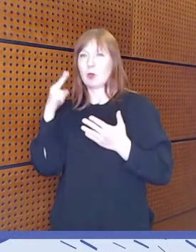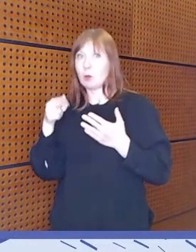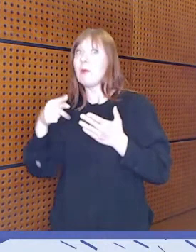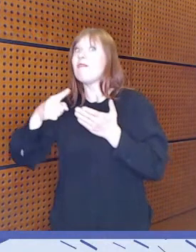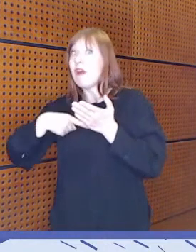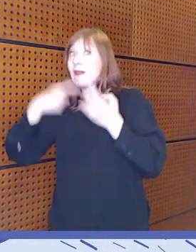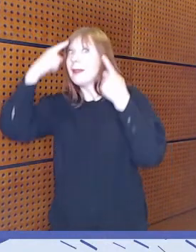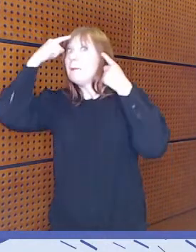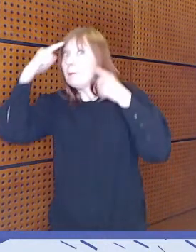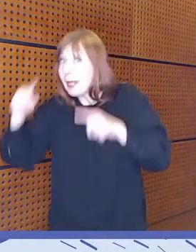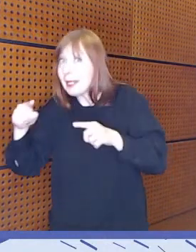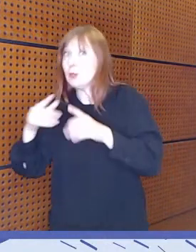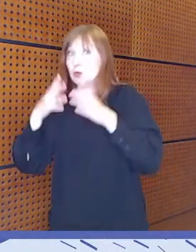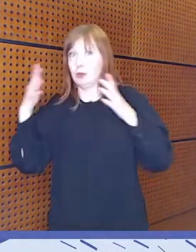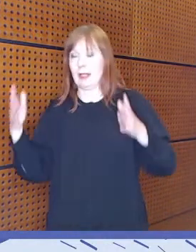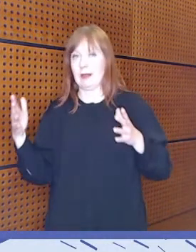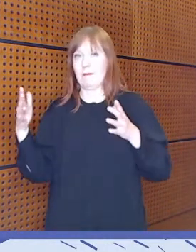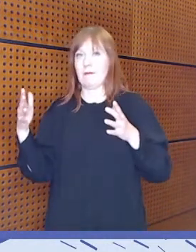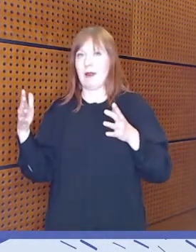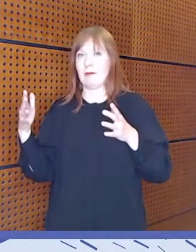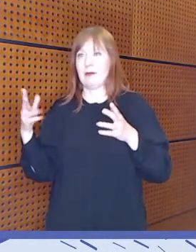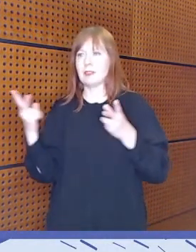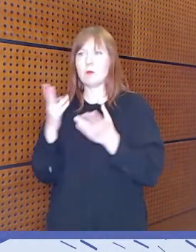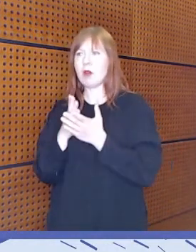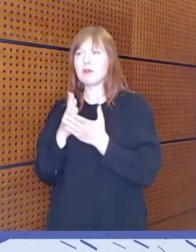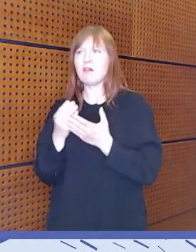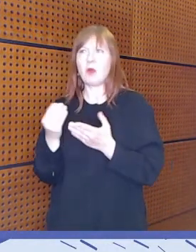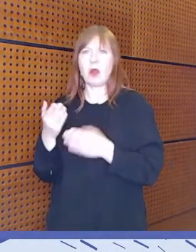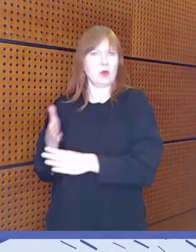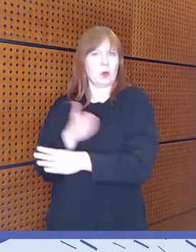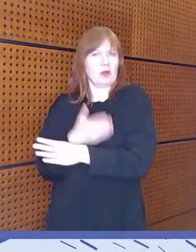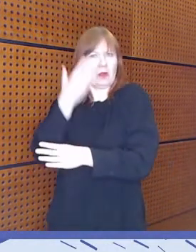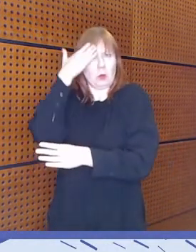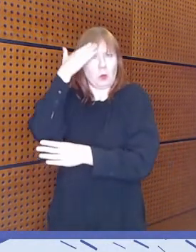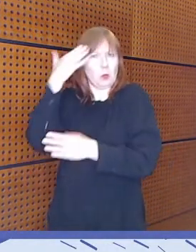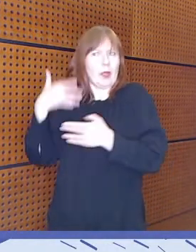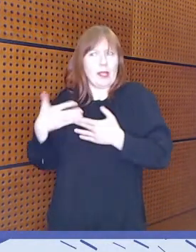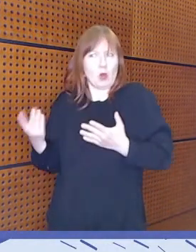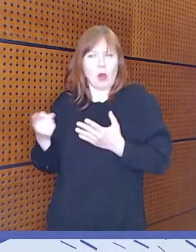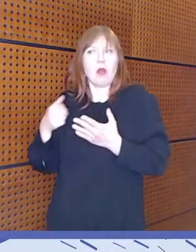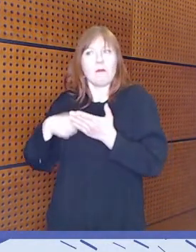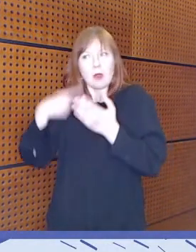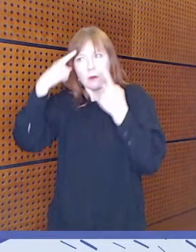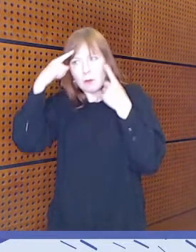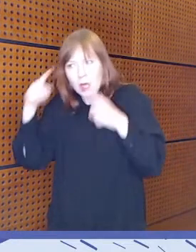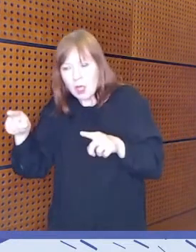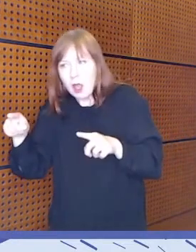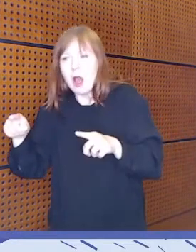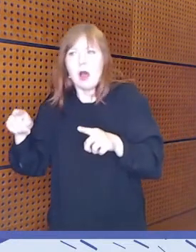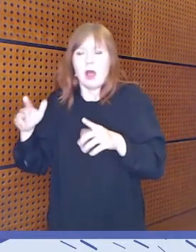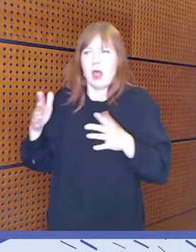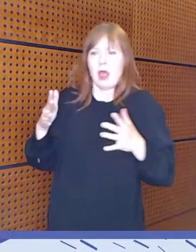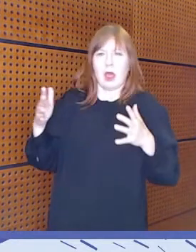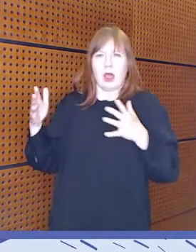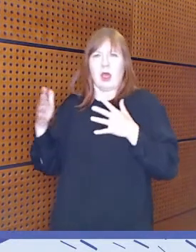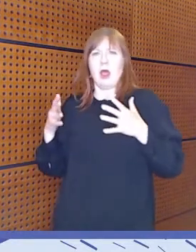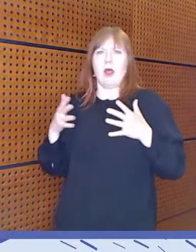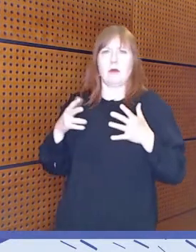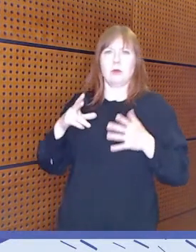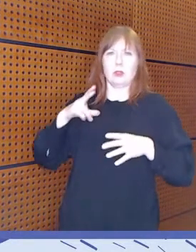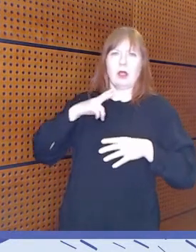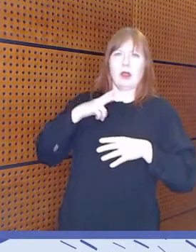perehtymistä asioihin, jotka ei välttämättä ennestään tuttuja kaikille, niin se vaikeuttaa uusiin asioihin perehtymistä ja esimerkiksi